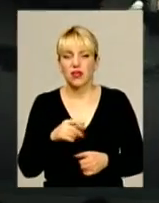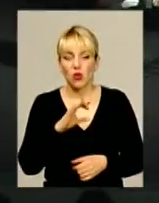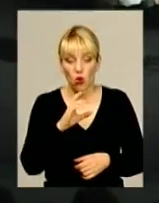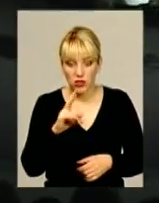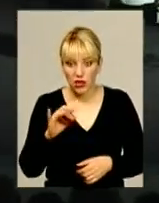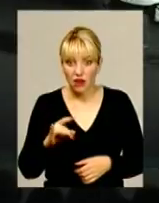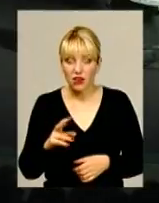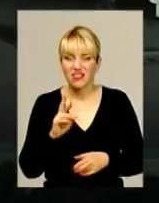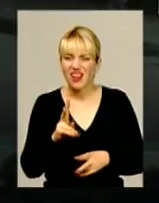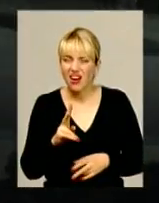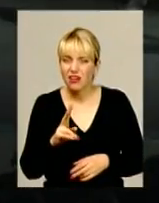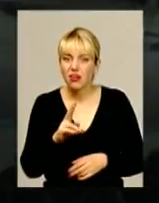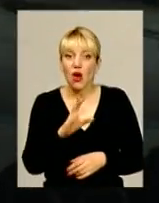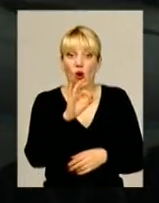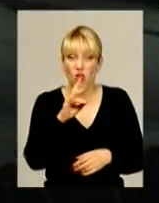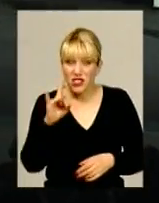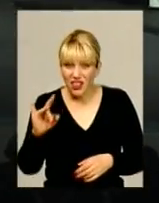Вау! Оскар!